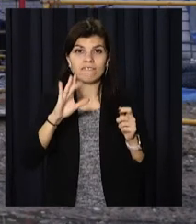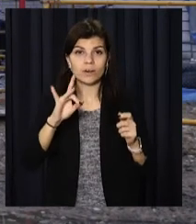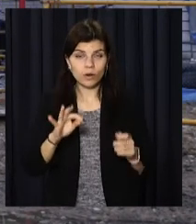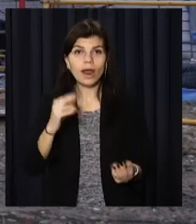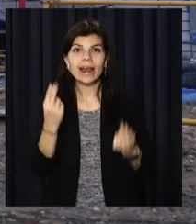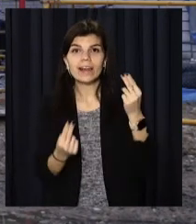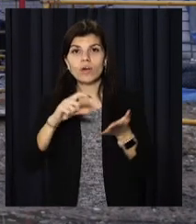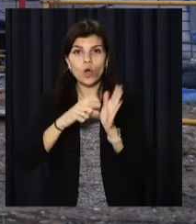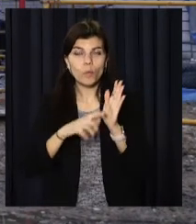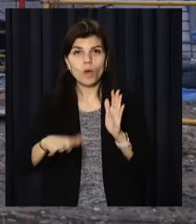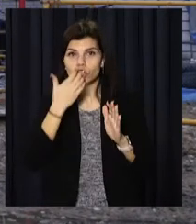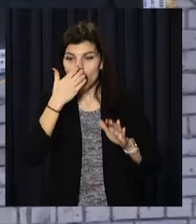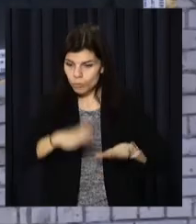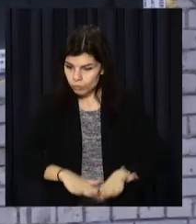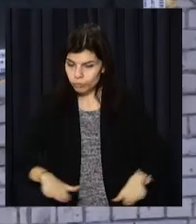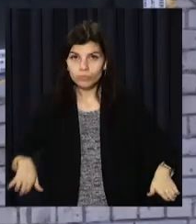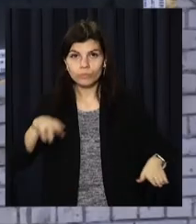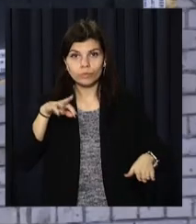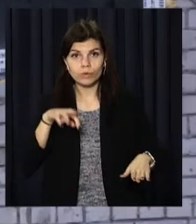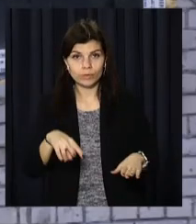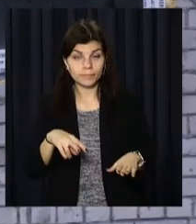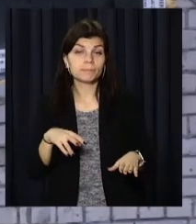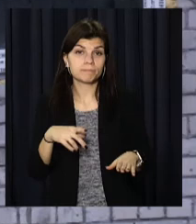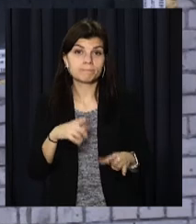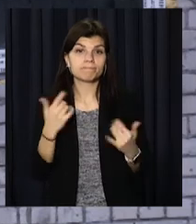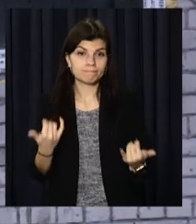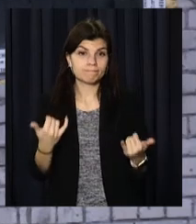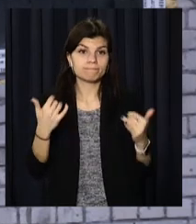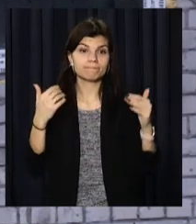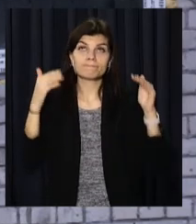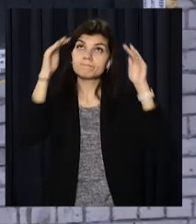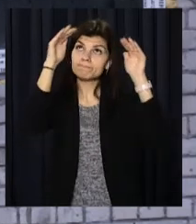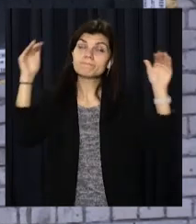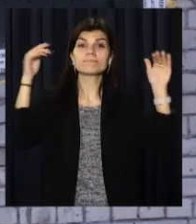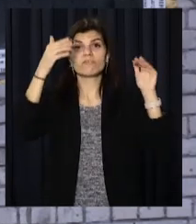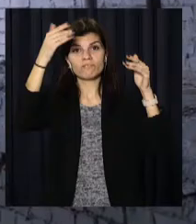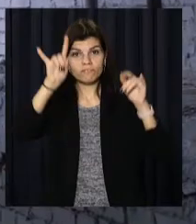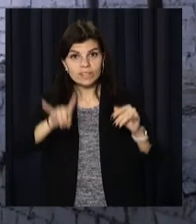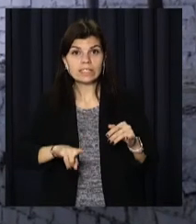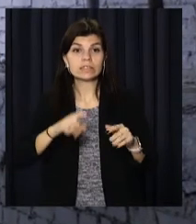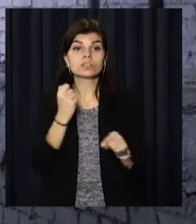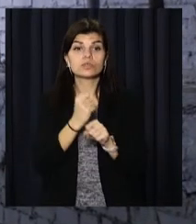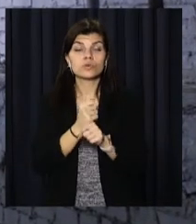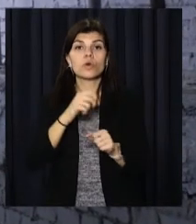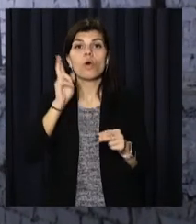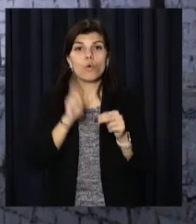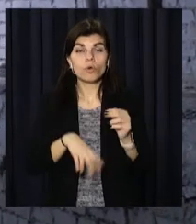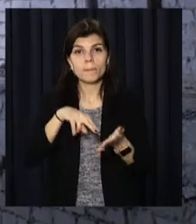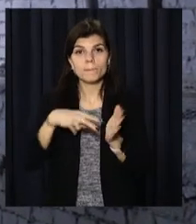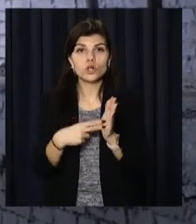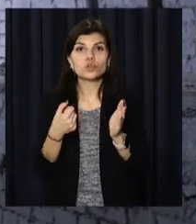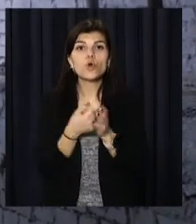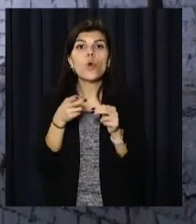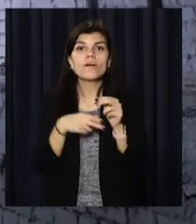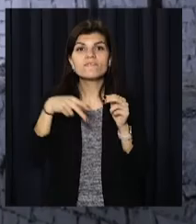кімнатах облаштують теплопідлогу. Нині ремонтники демонтують покрівлю та встановлюють вікна. Завершити роботи планують до кінця